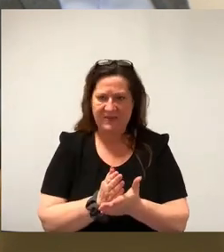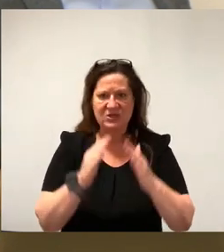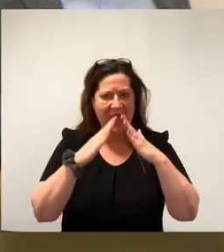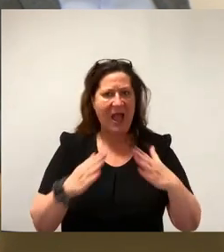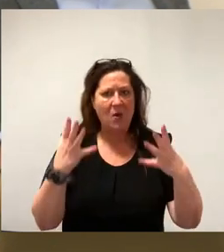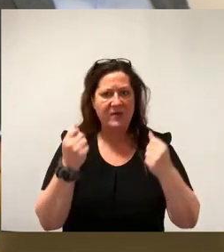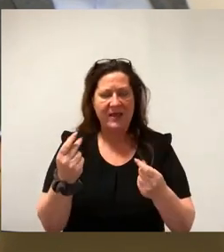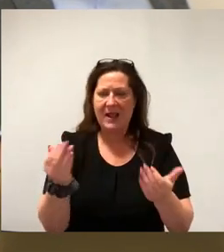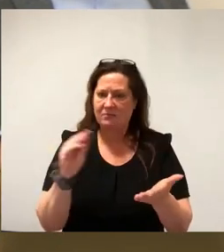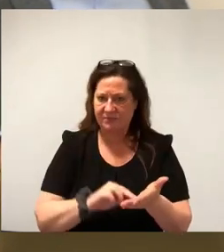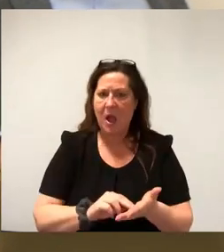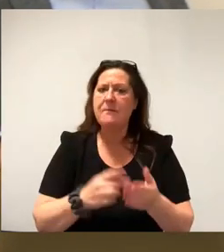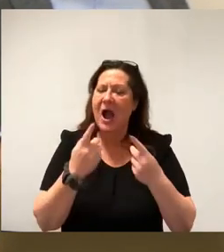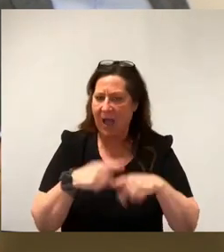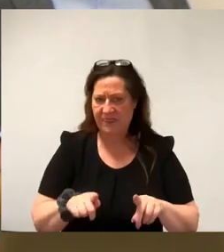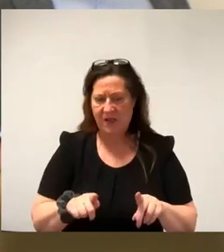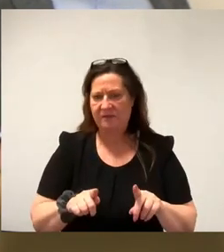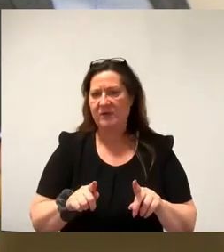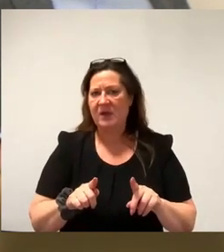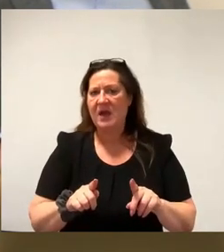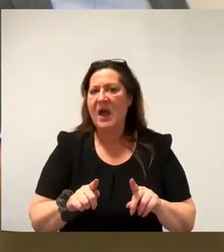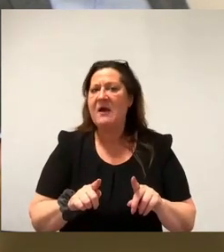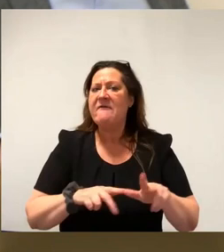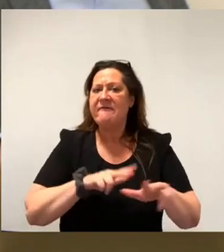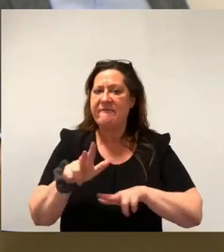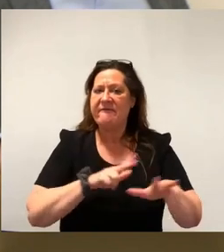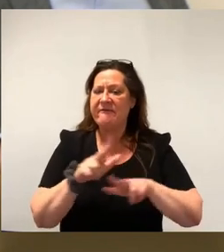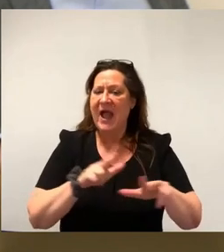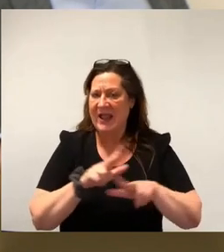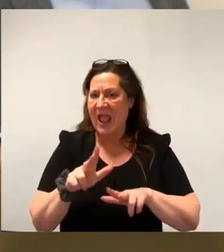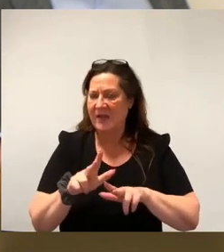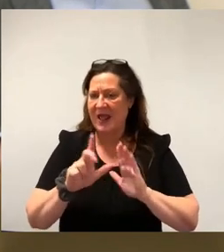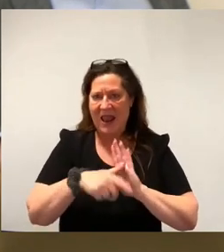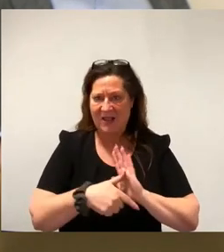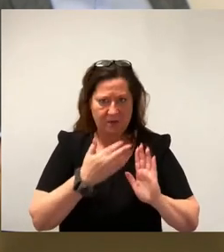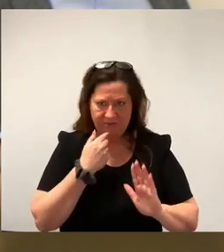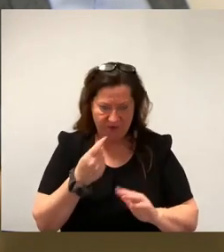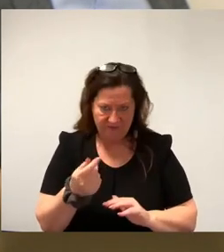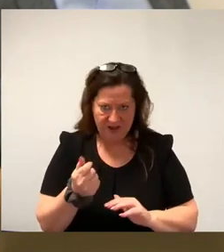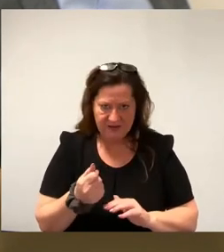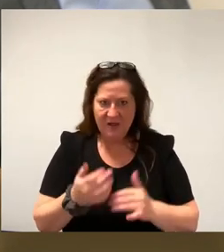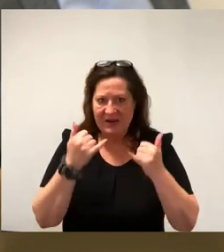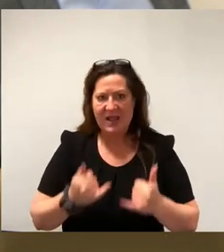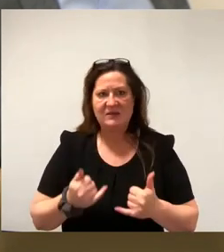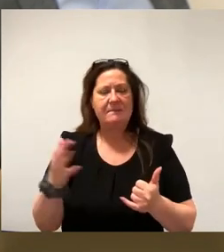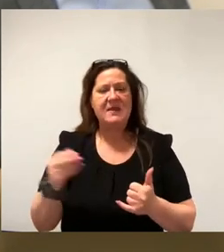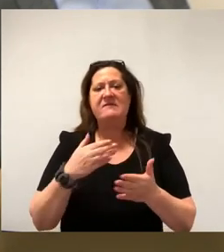Bestellen von Verkehrsleistungen nie adäquat finanzieren, dann müssen wir eben mit dem weiteren Haushaltsplanung